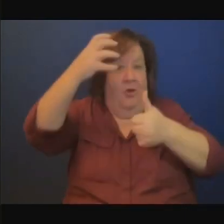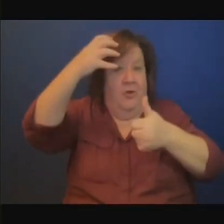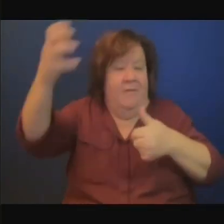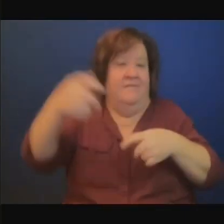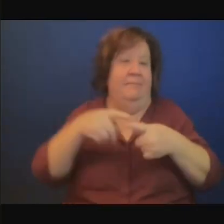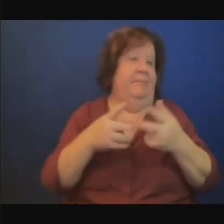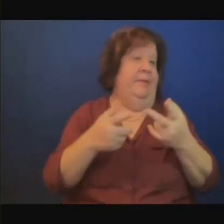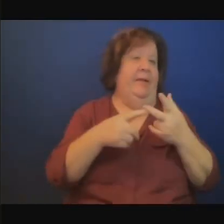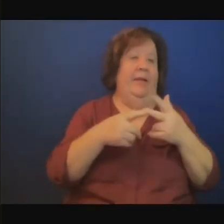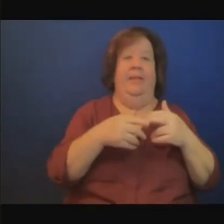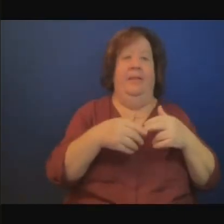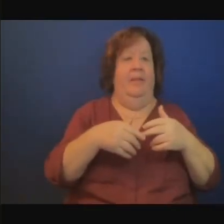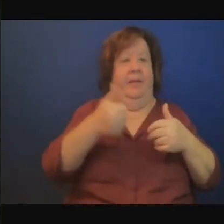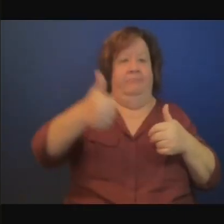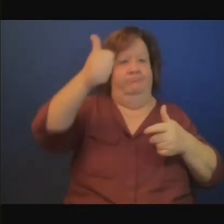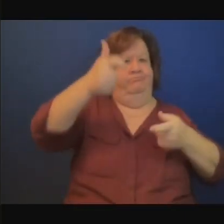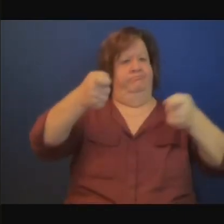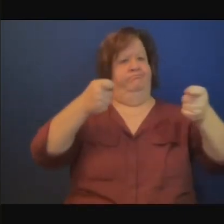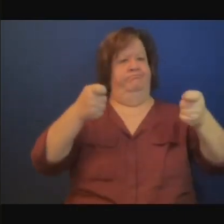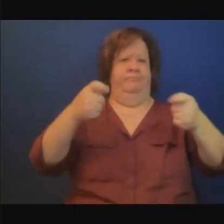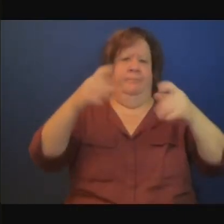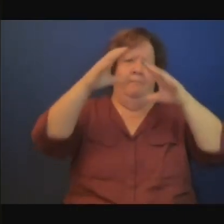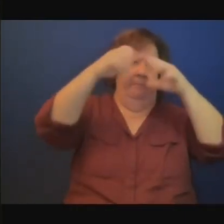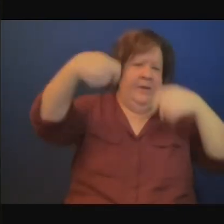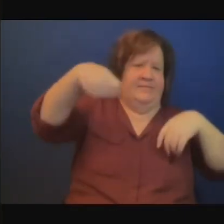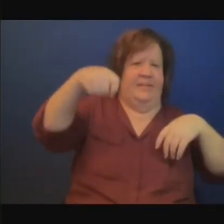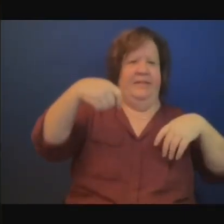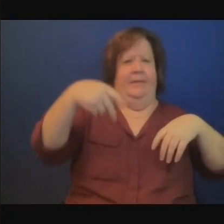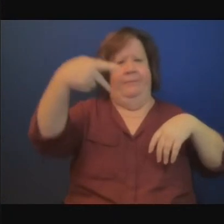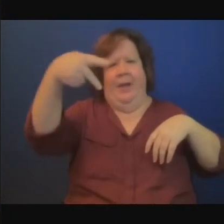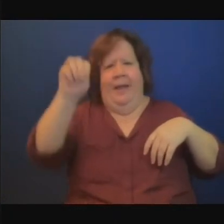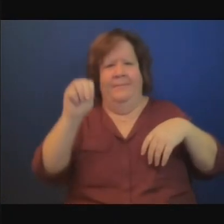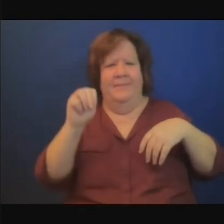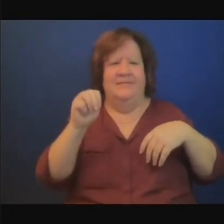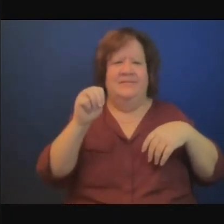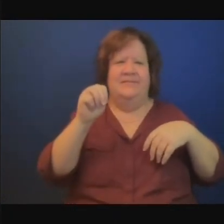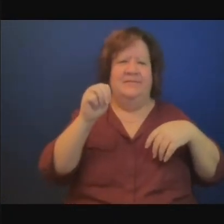en fait ce sont les dirigeants qui vont mener la danse